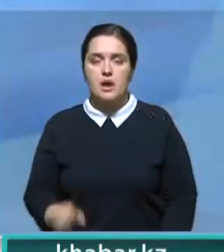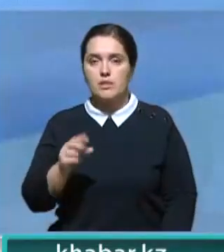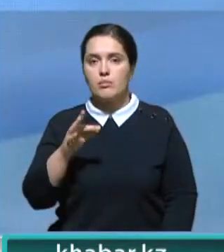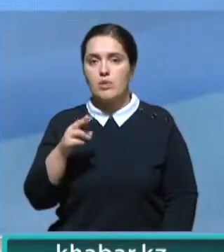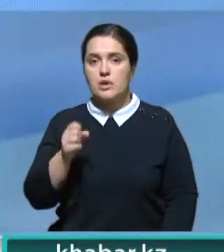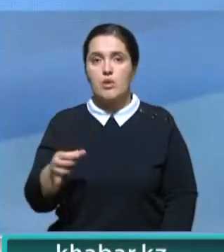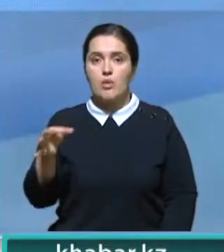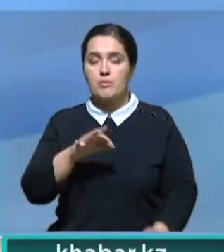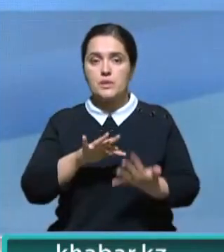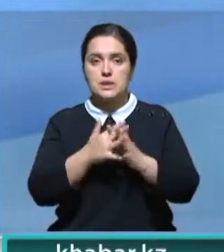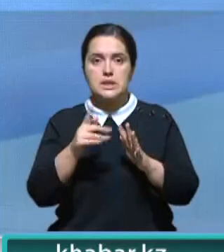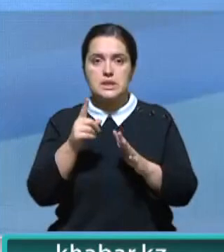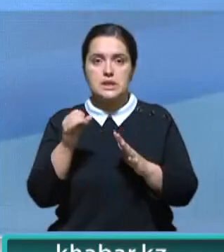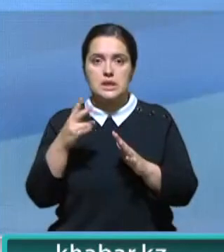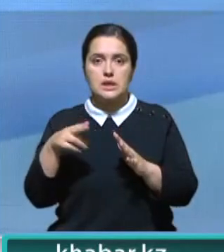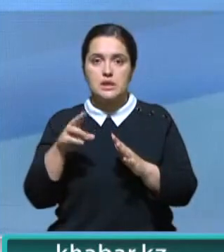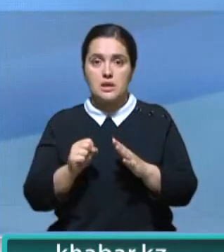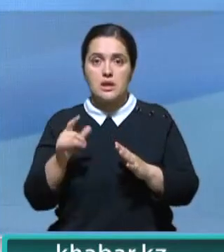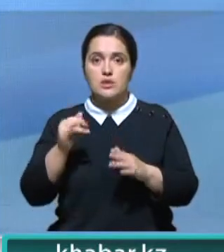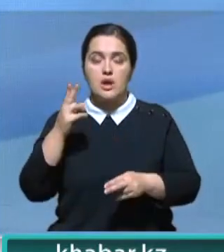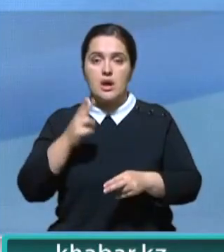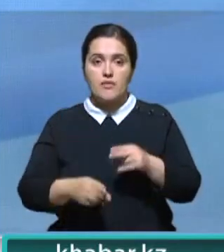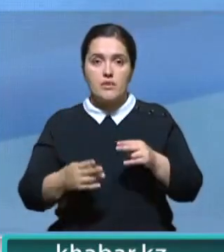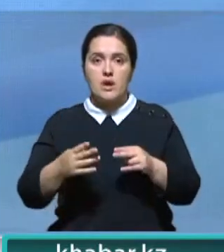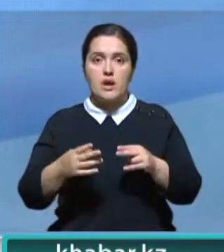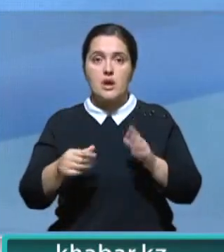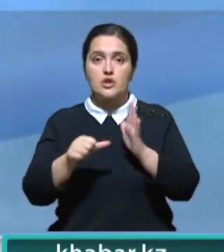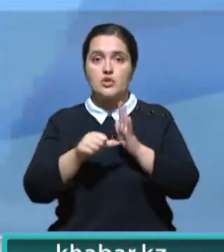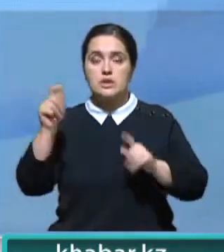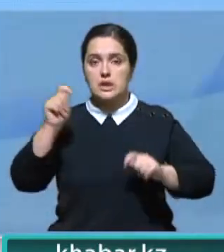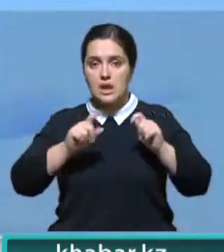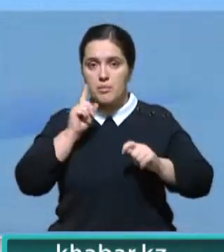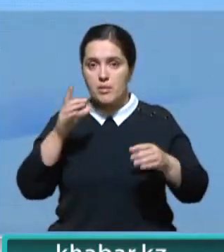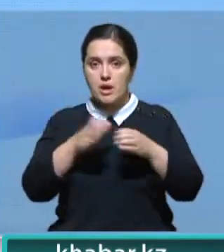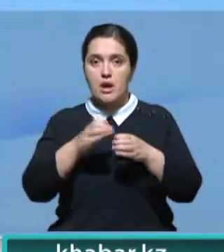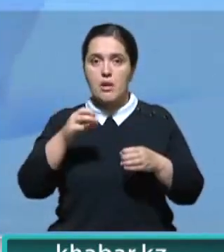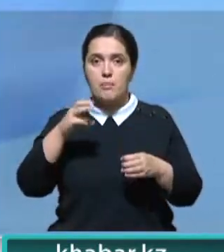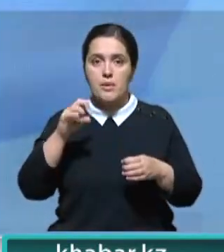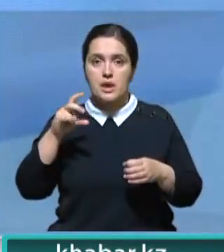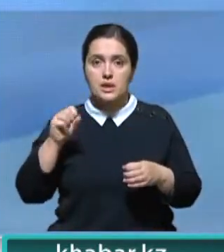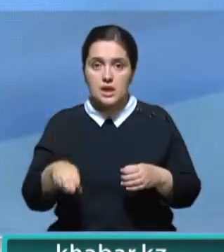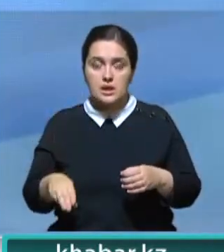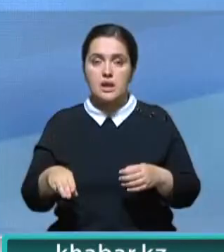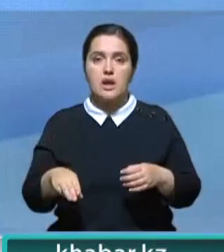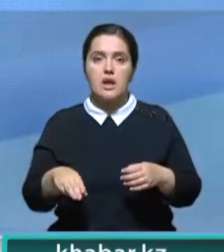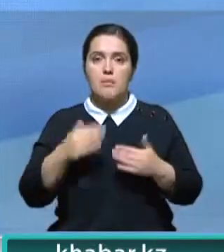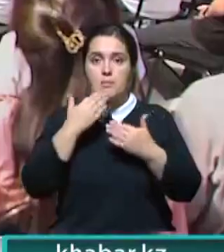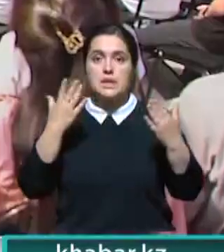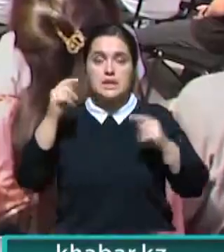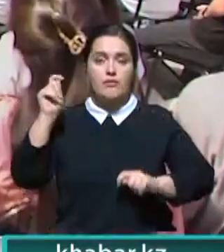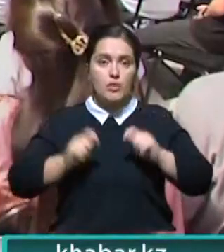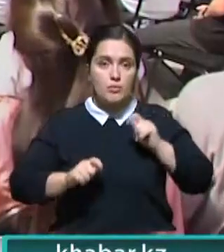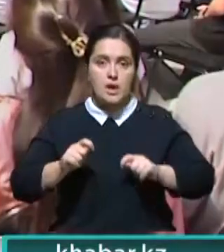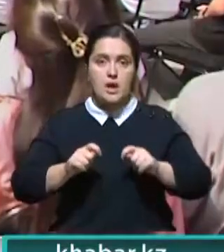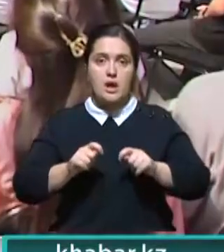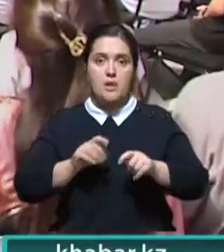Акмолинской области, в селе Зеринда, завершился внеочередной шестой съезд молодежного крыла партии «Аманат» Жастар-Рохэ. В последний